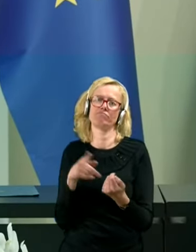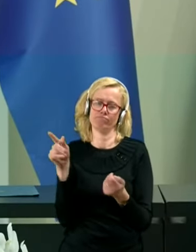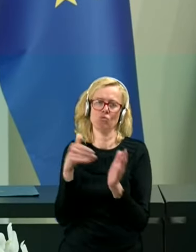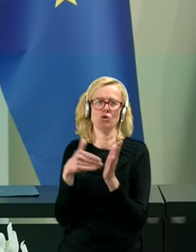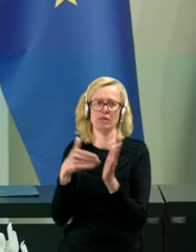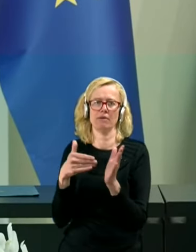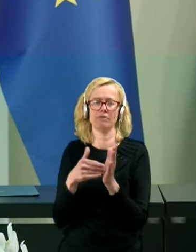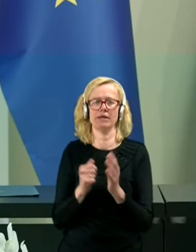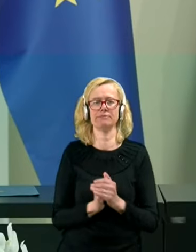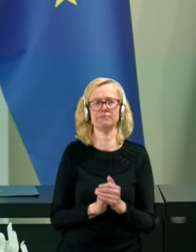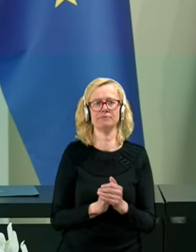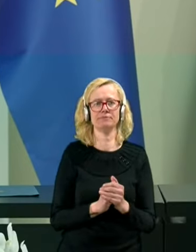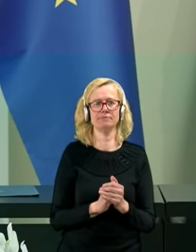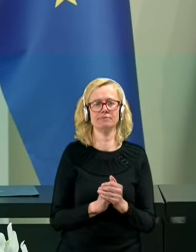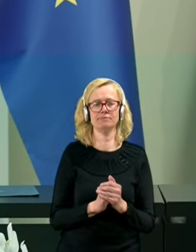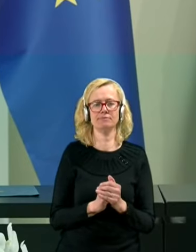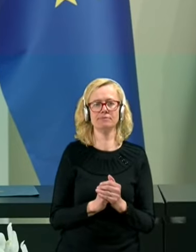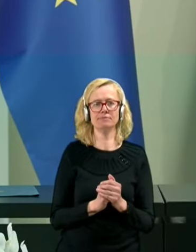potrebne.